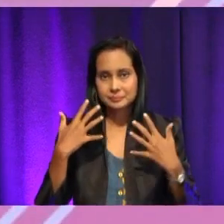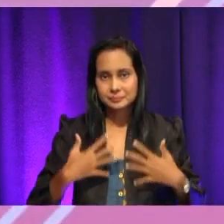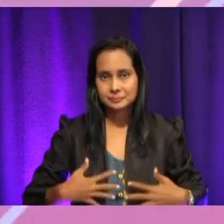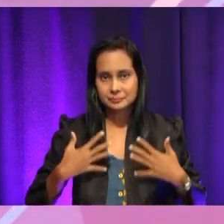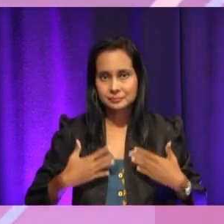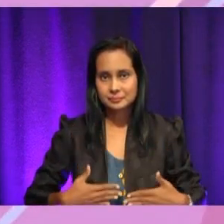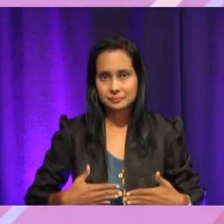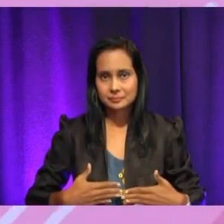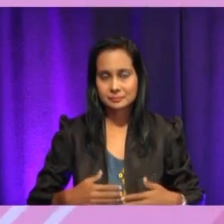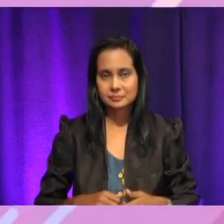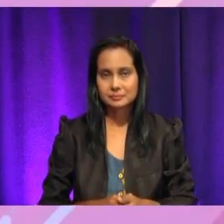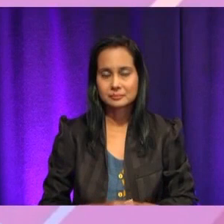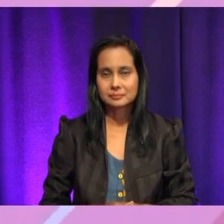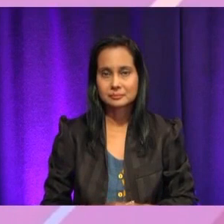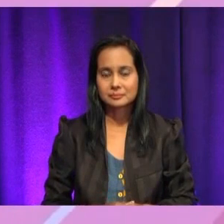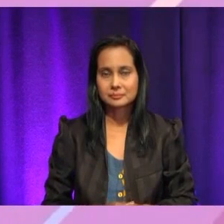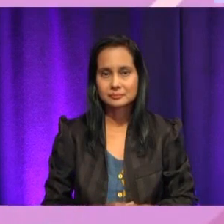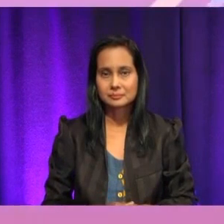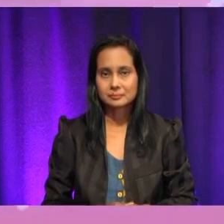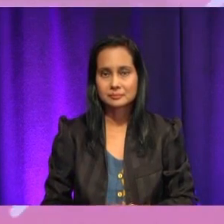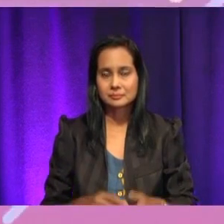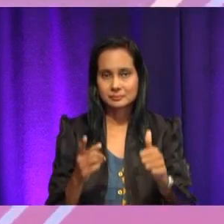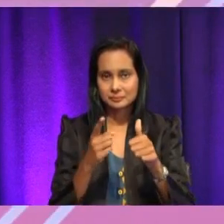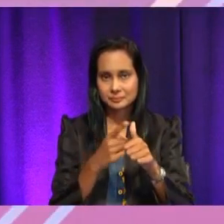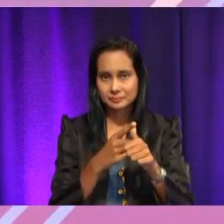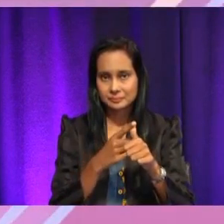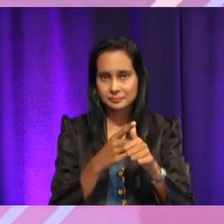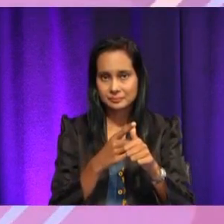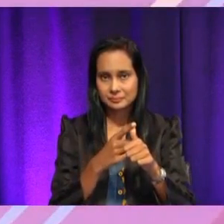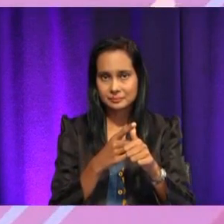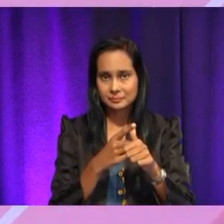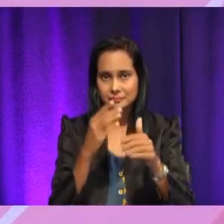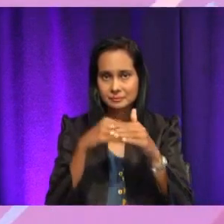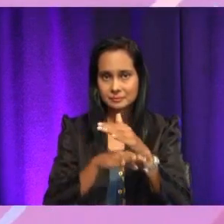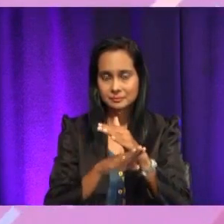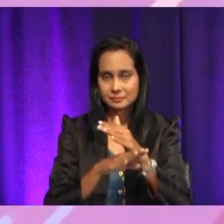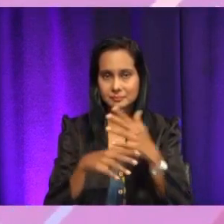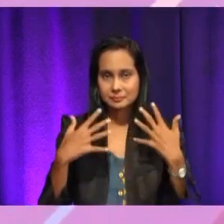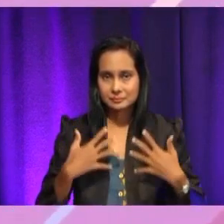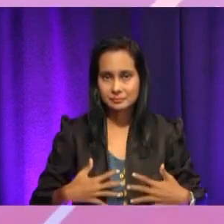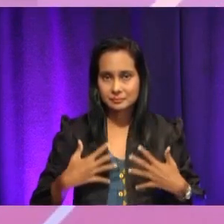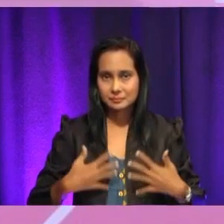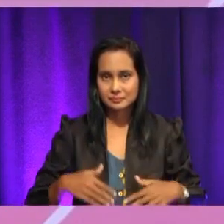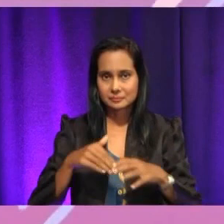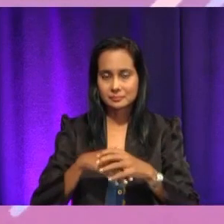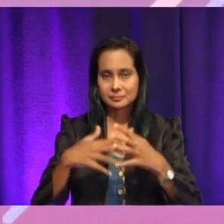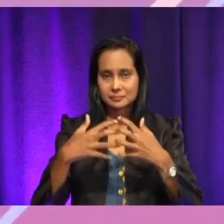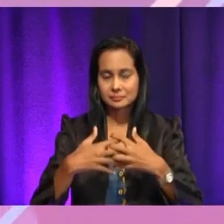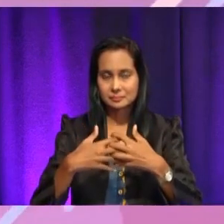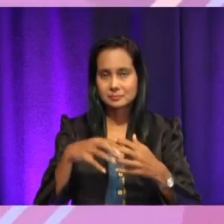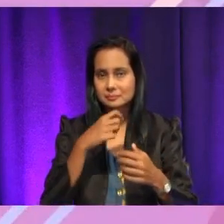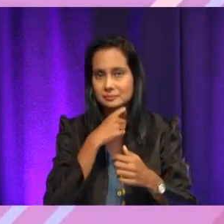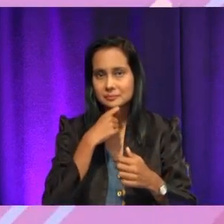kita perlu guna mesin pengering pakaian. Langkah pertama, masukkan pakaian ke dalam mesin pengering.